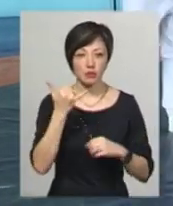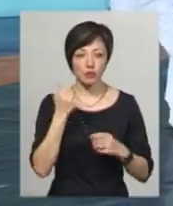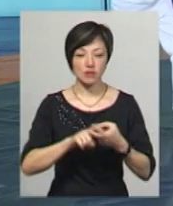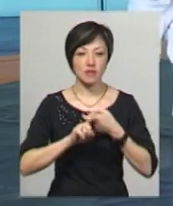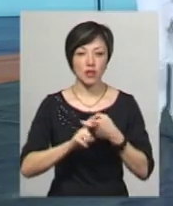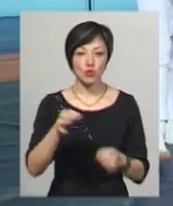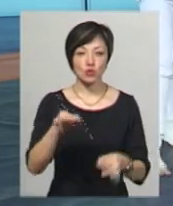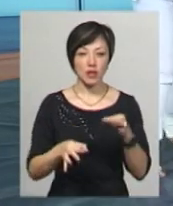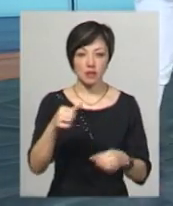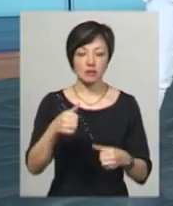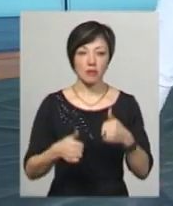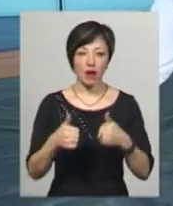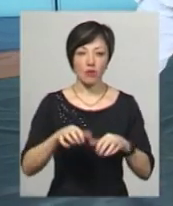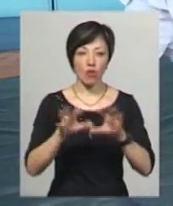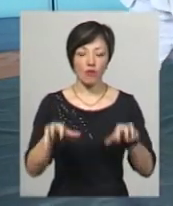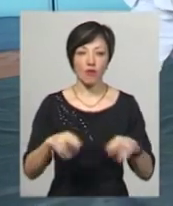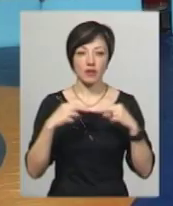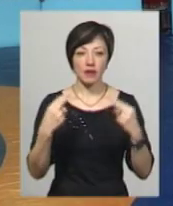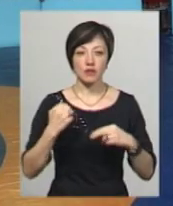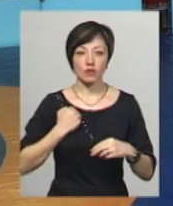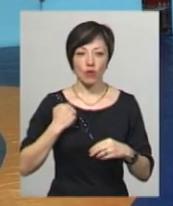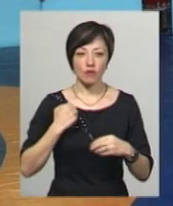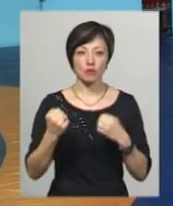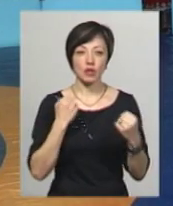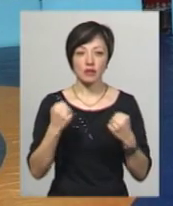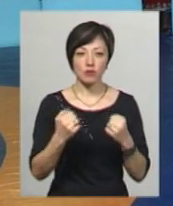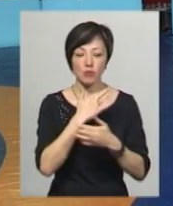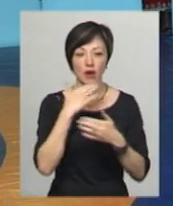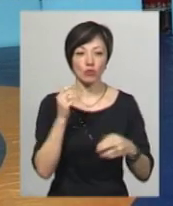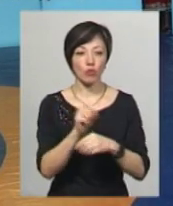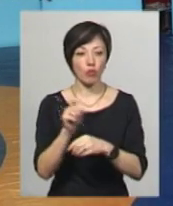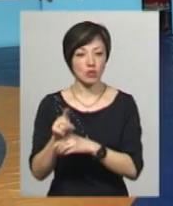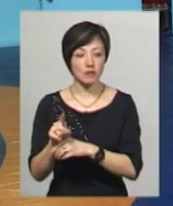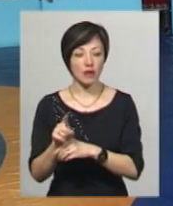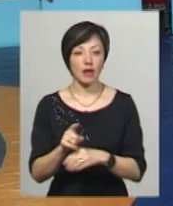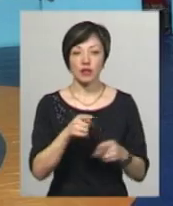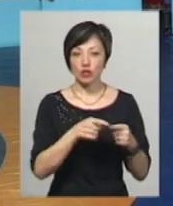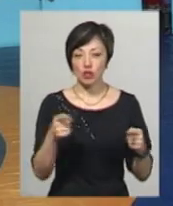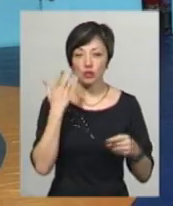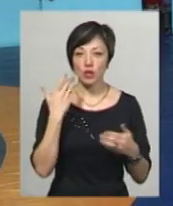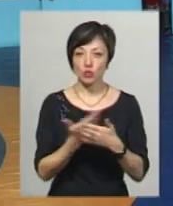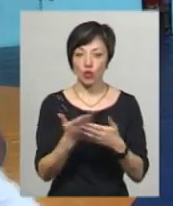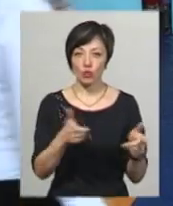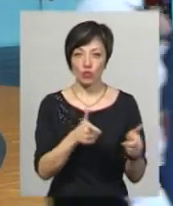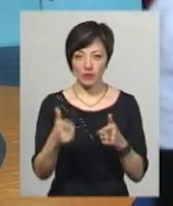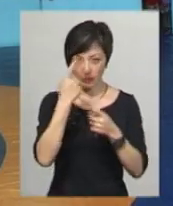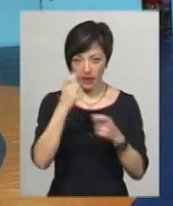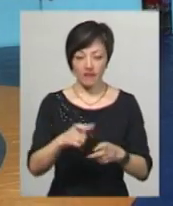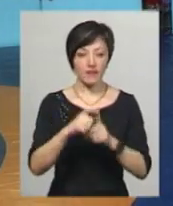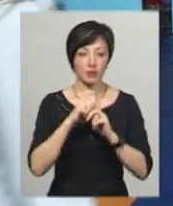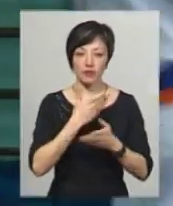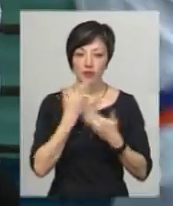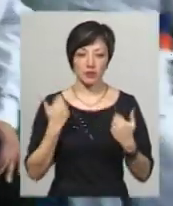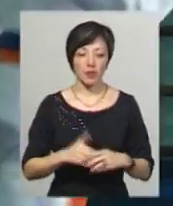'язатися з судею змагань головою Федерації військово-спортивного багатоборства Тетяною Гончарук. На час, коли сюжет готувався до ефіру, відповіді не